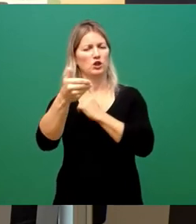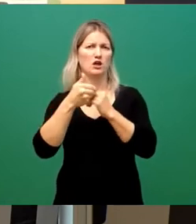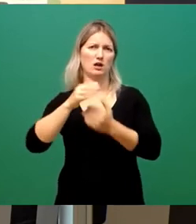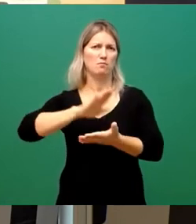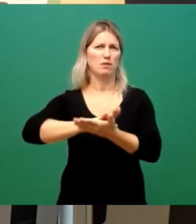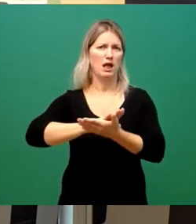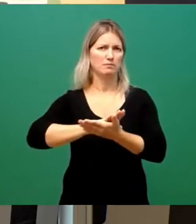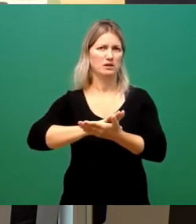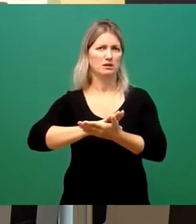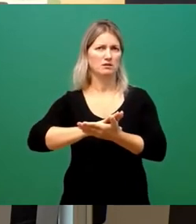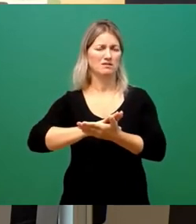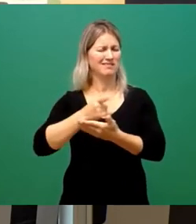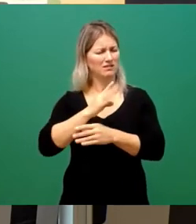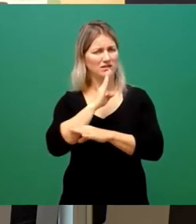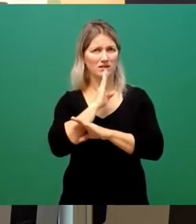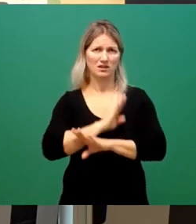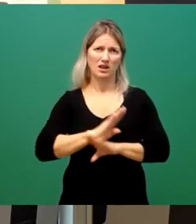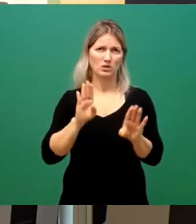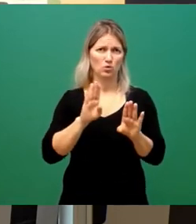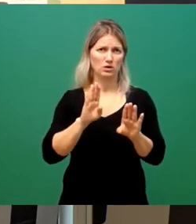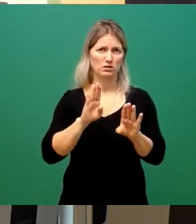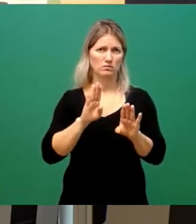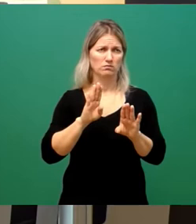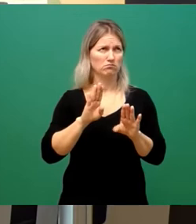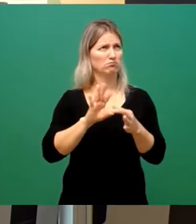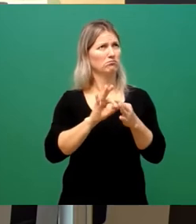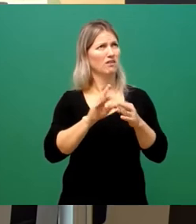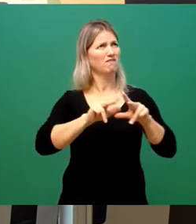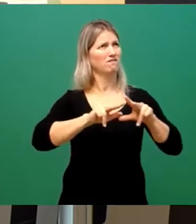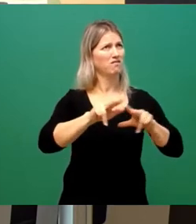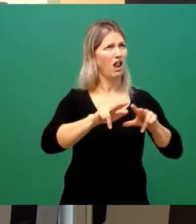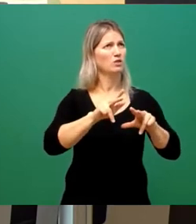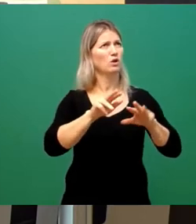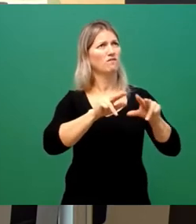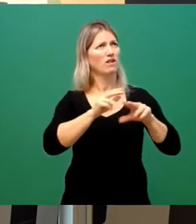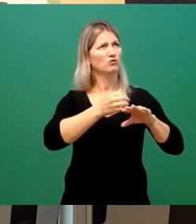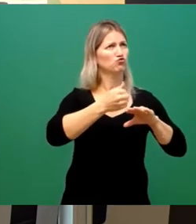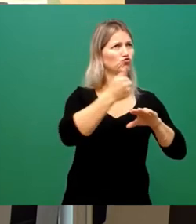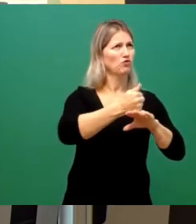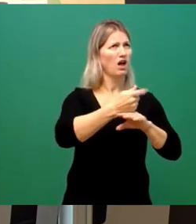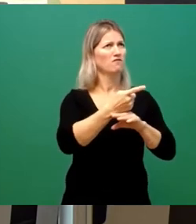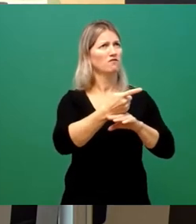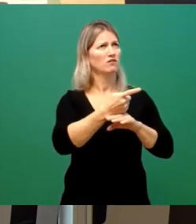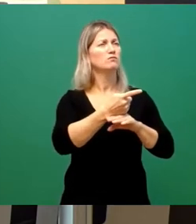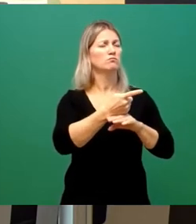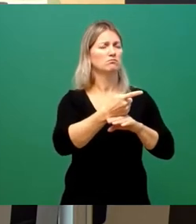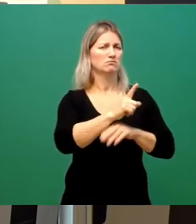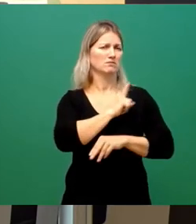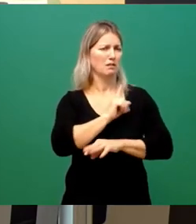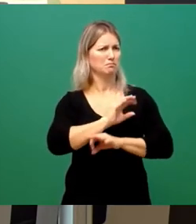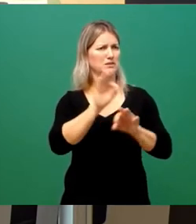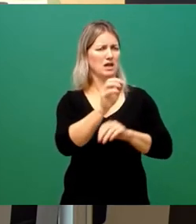ist ausreichend aus Sicht der Verwaltung, aus Sicht des Verwaltungschefs, der es, denke ich, mal am besten einschätzen kann, wie